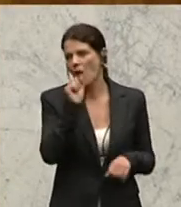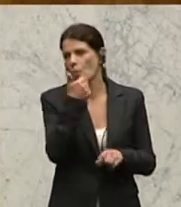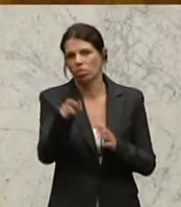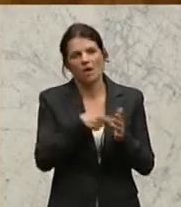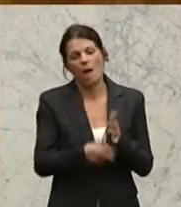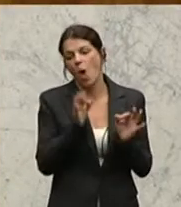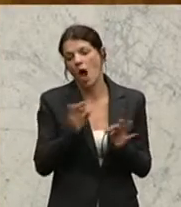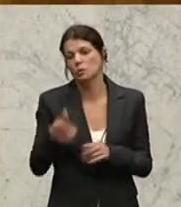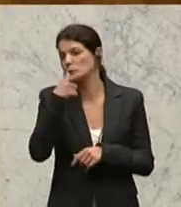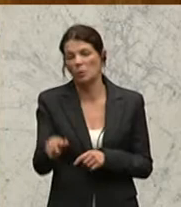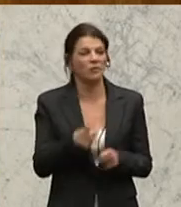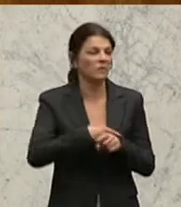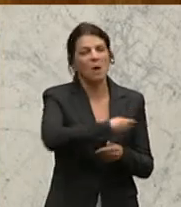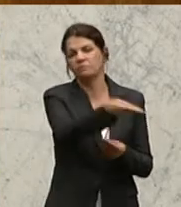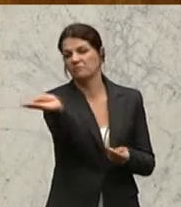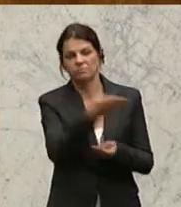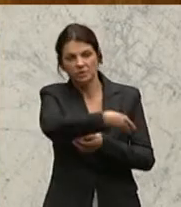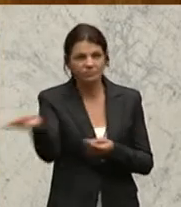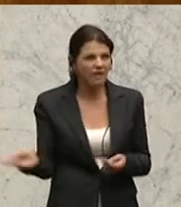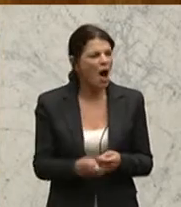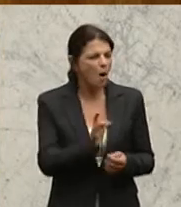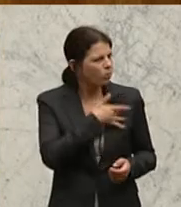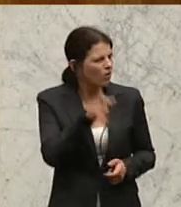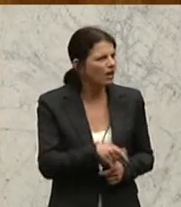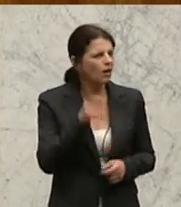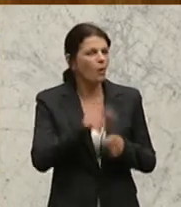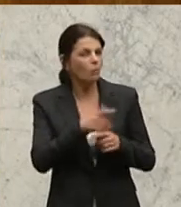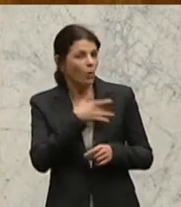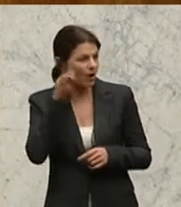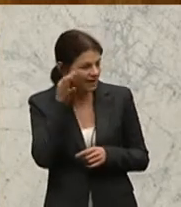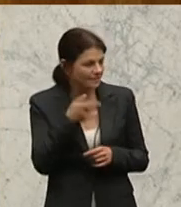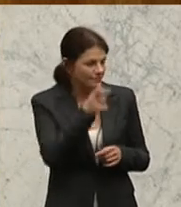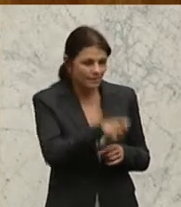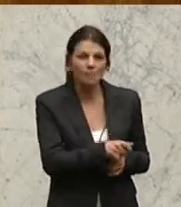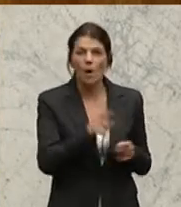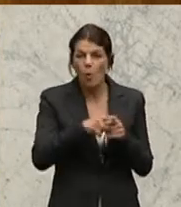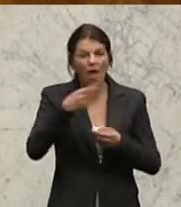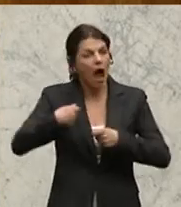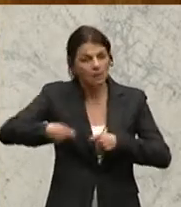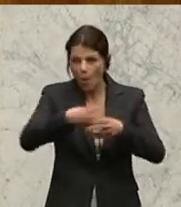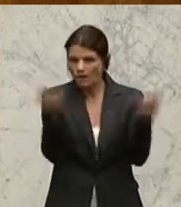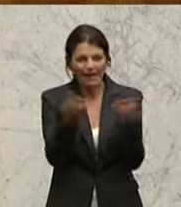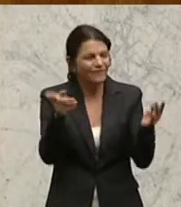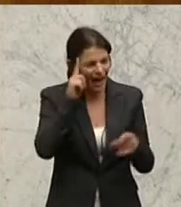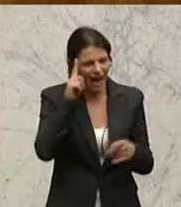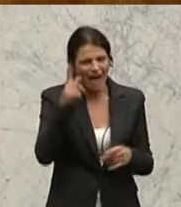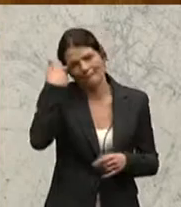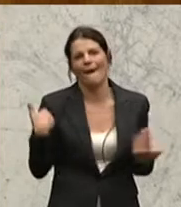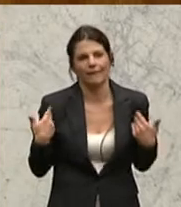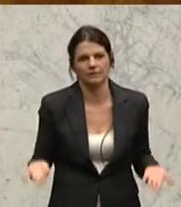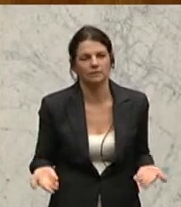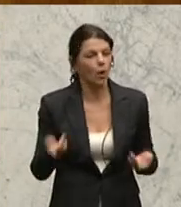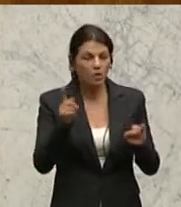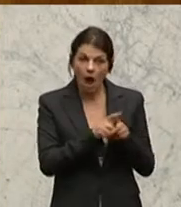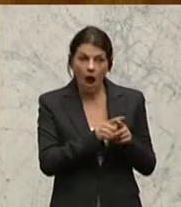Bürgerinnen und Bürger, aber auch die Abgeordneten, die hier herinnen sitzen, wissen, was gemeint ist. Und auch die Bürgerinnen und Bürger